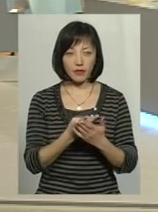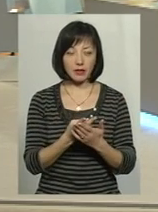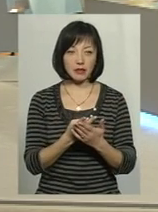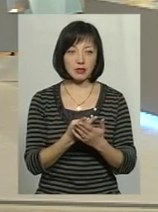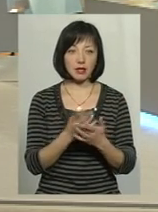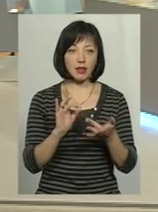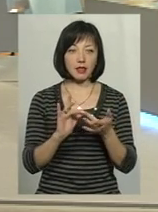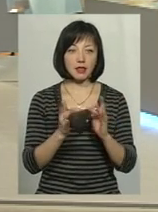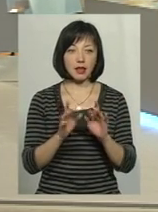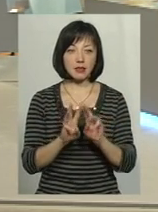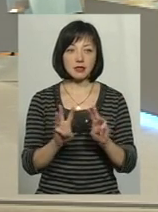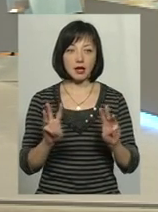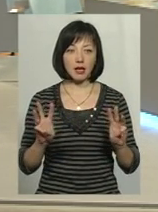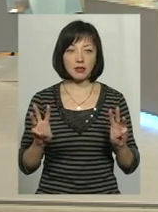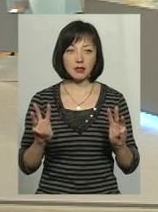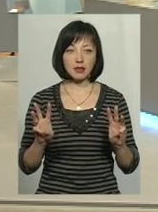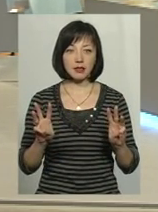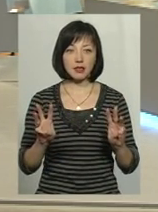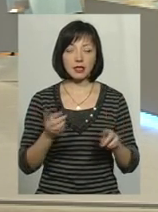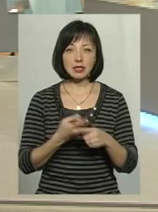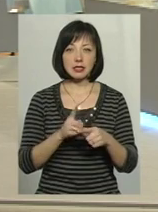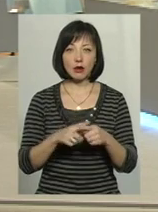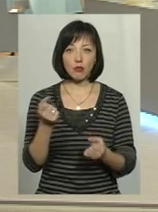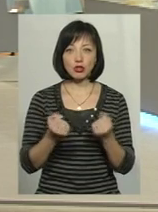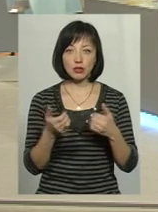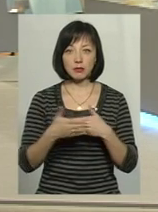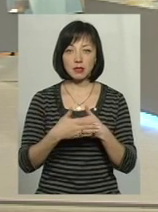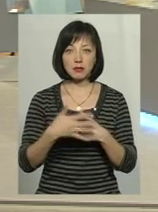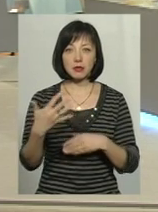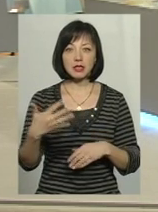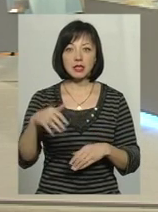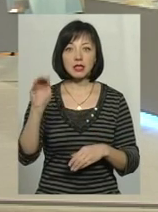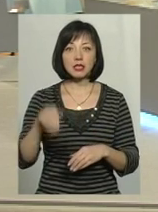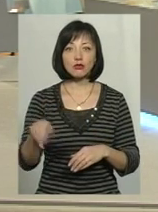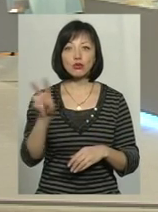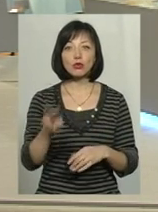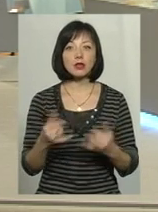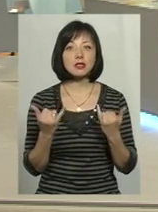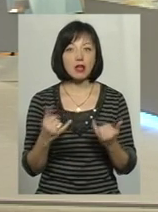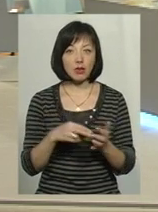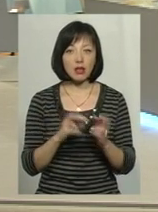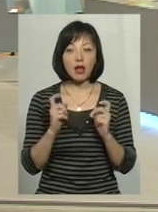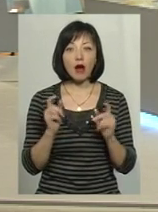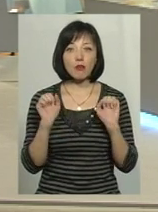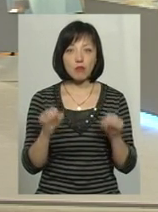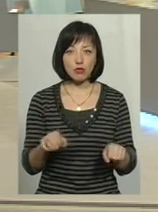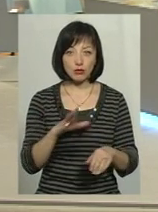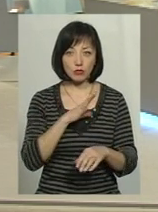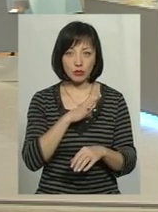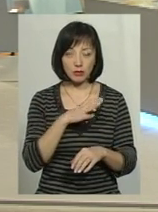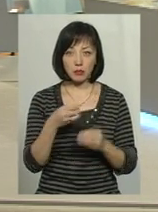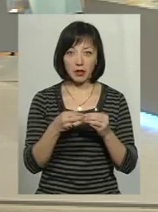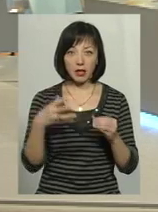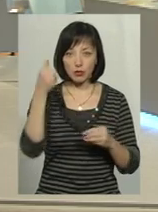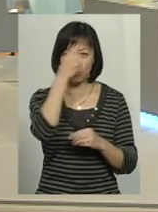на сайтах нерухомості, ця машина близько 50 тисяч доларів зараз коштує. Як вона може коштувати в